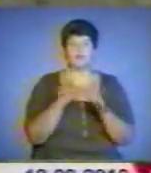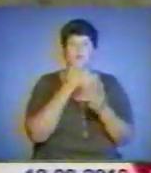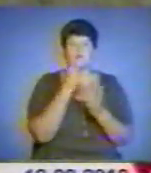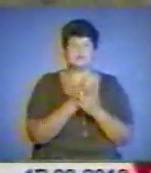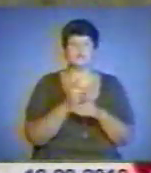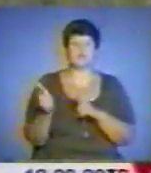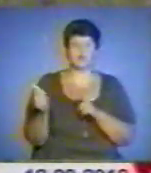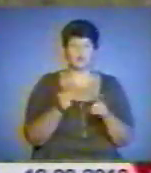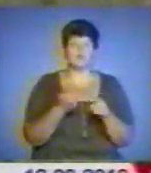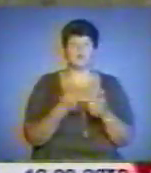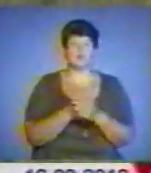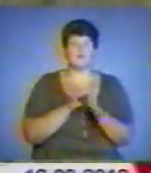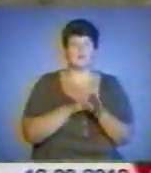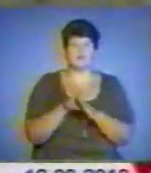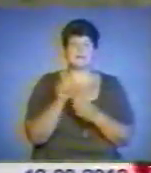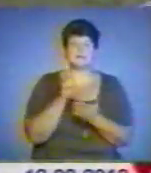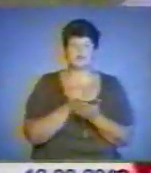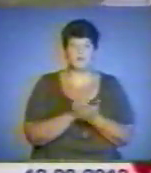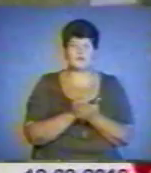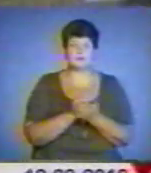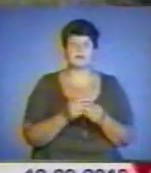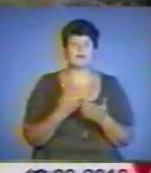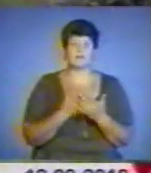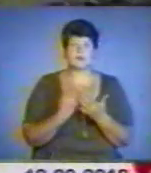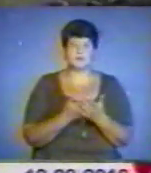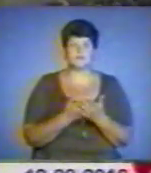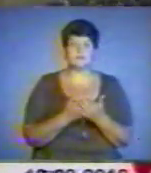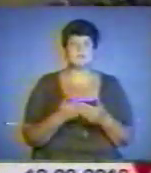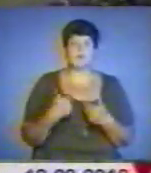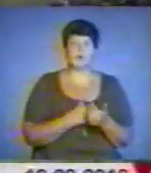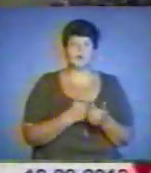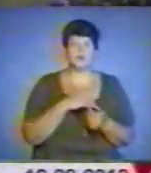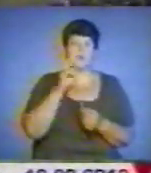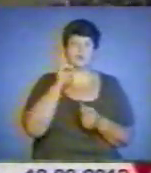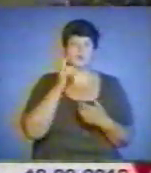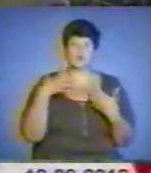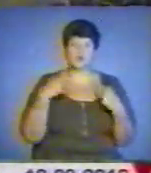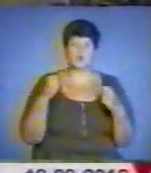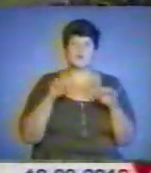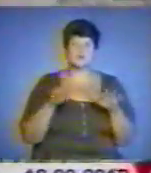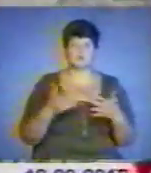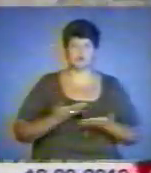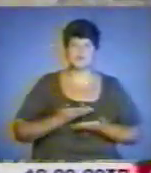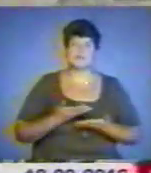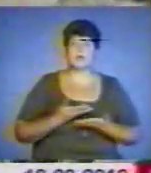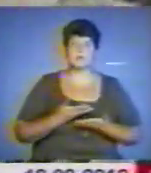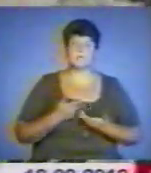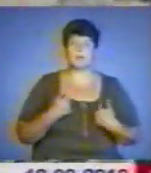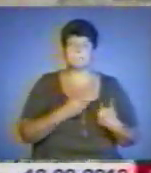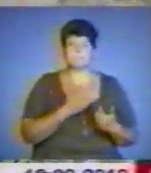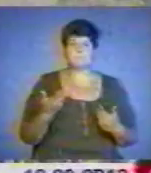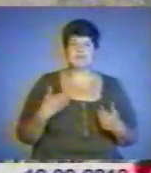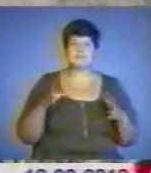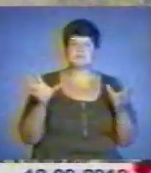вони готові до виконання обов'язків. Також своїм прикладом заохочують молодь до здорового способу життя. Ми спільно з